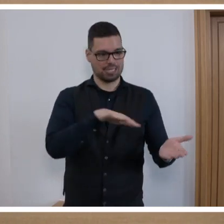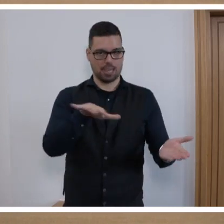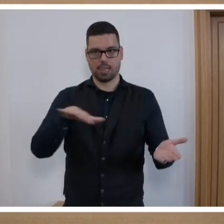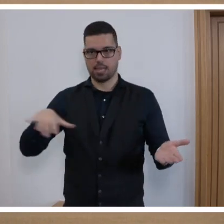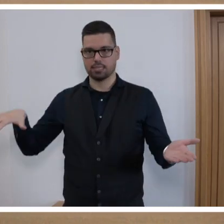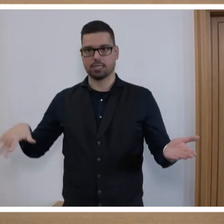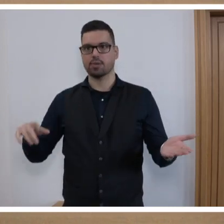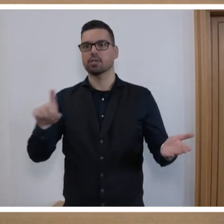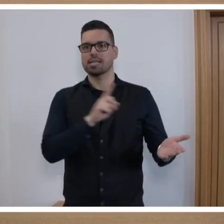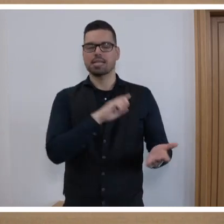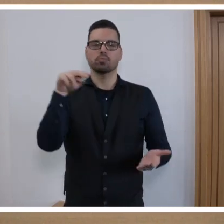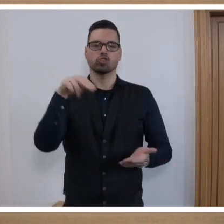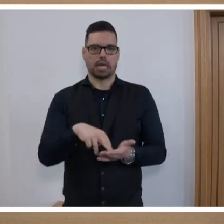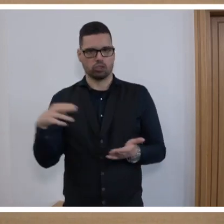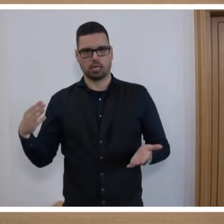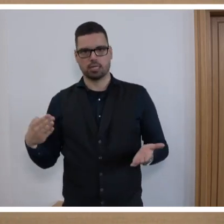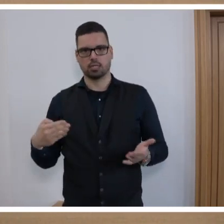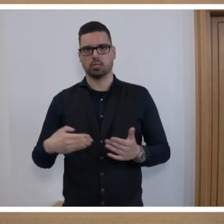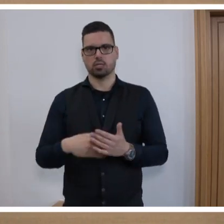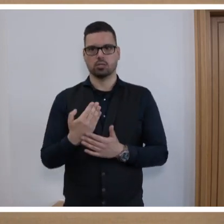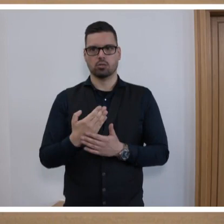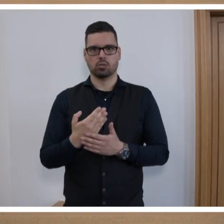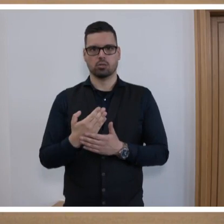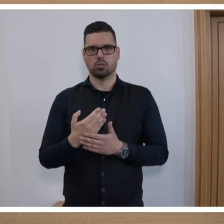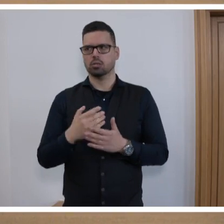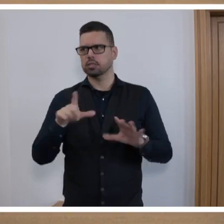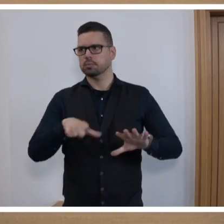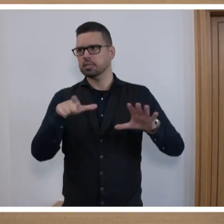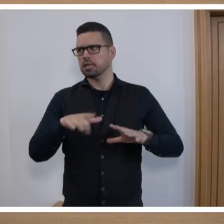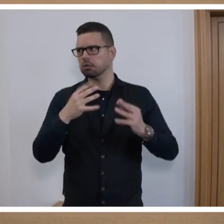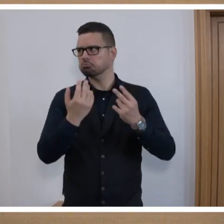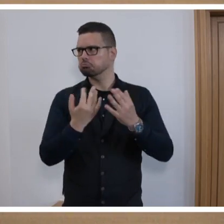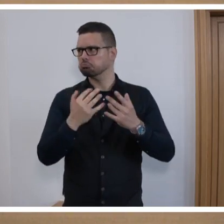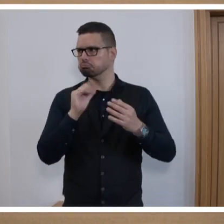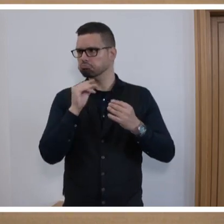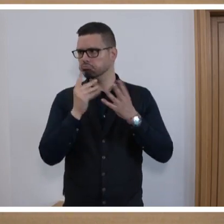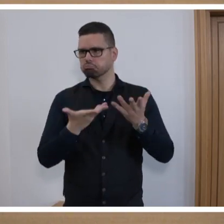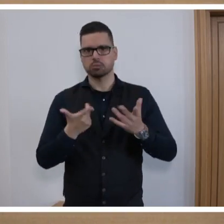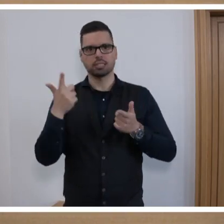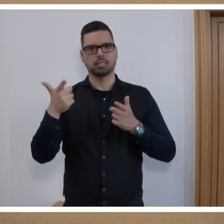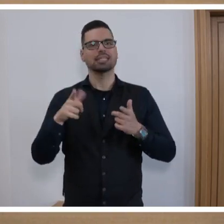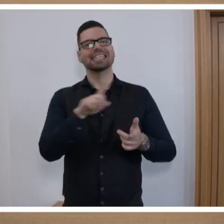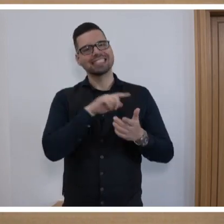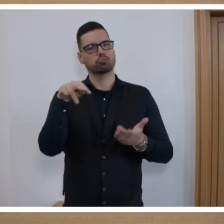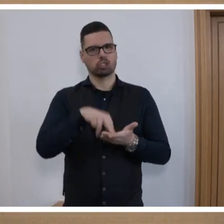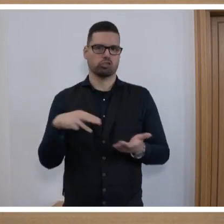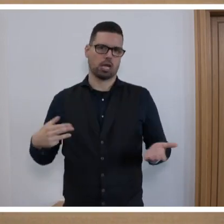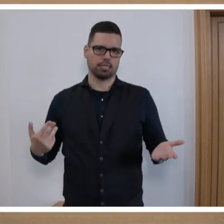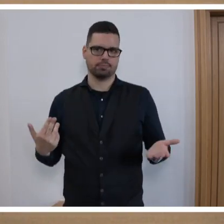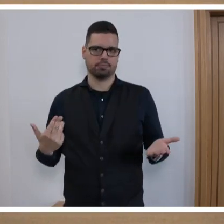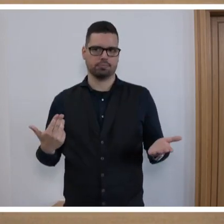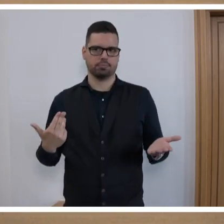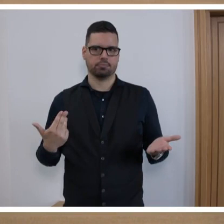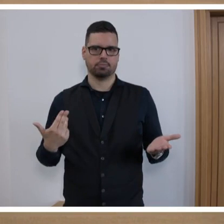Selbstständigkeit ist. Man nennt das neudeutsche Subsidiaritätsprinzip. Das ist also möglichst viel Selbstständigkeit und das heißt also